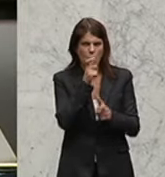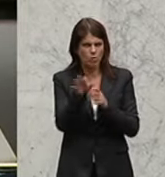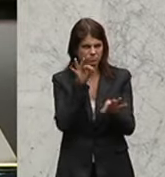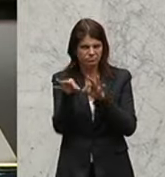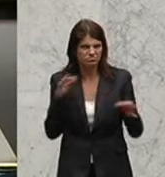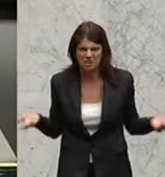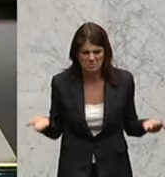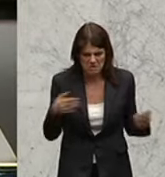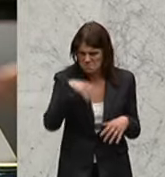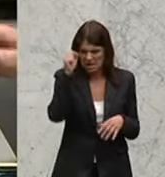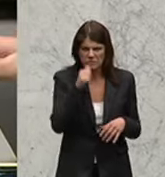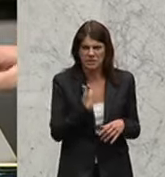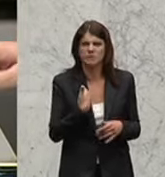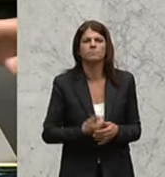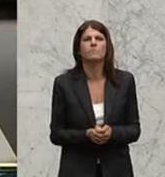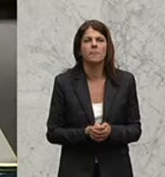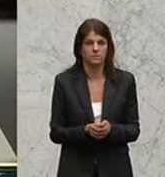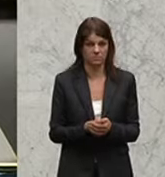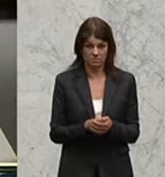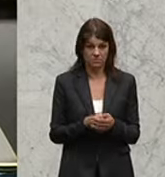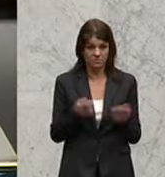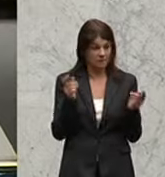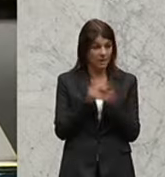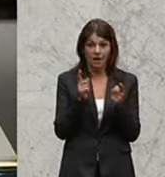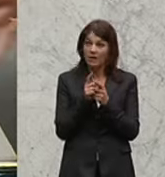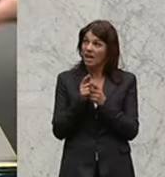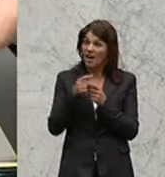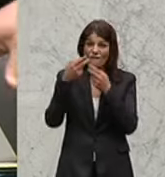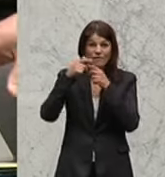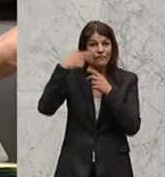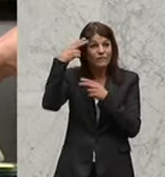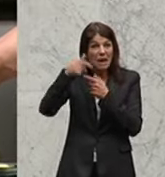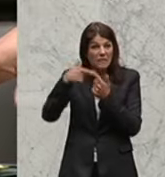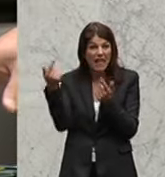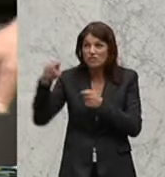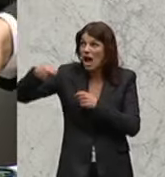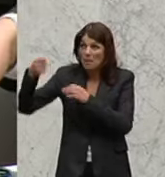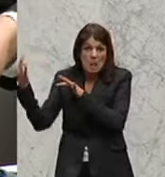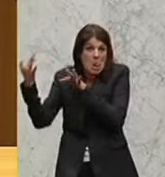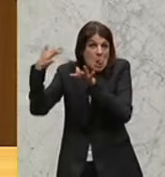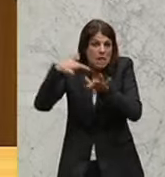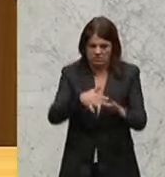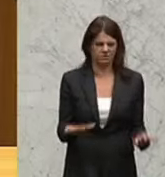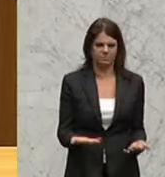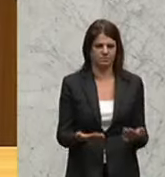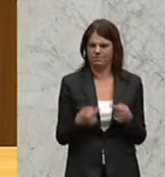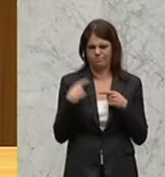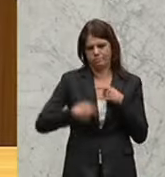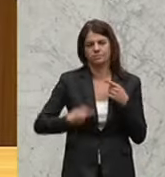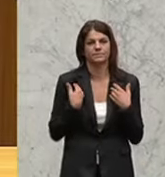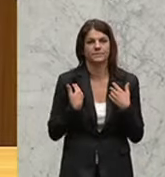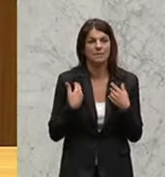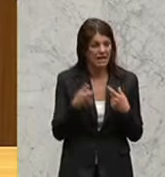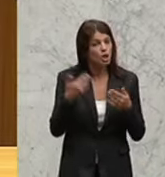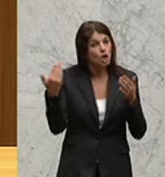muss, als wäre es eher Infiltrierung durch fremdländische Abgeordnete. Ich sehe dieses neu gestaltete Rederecht